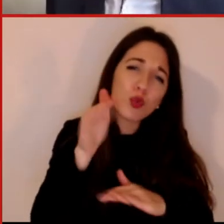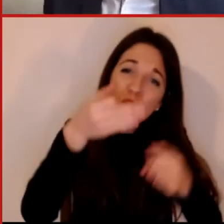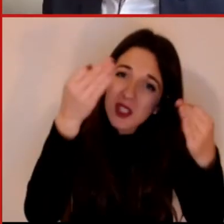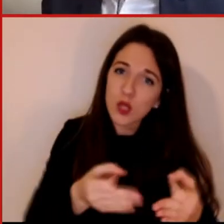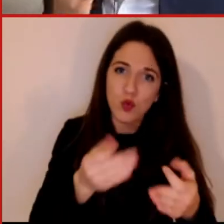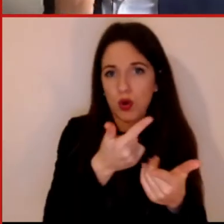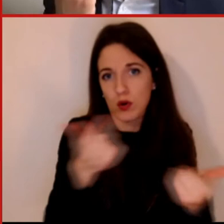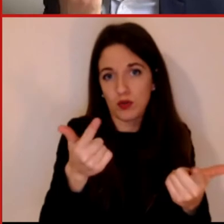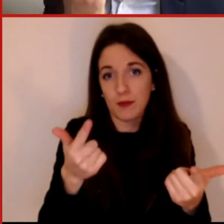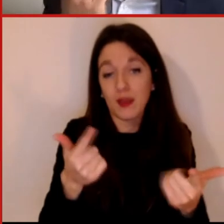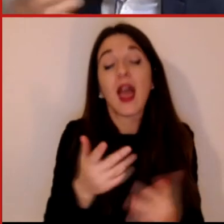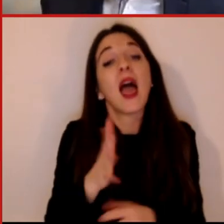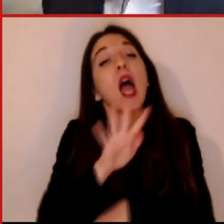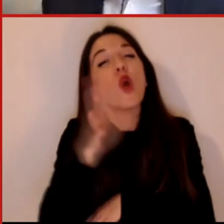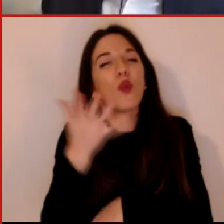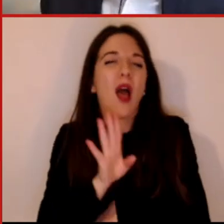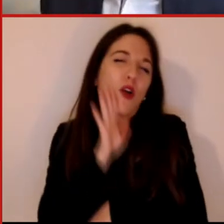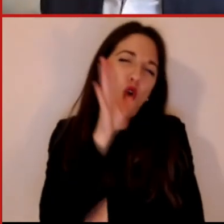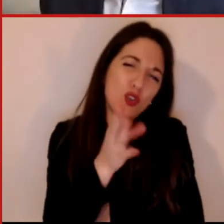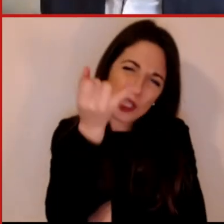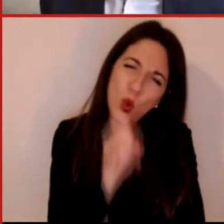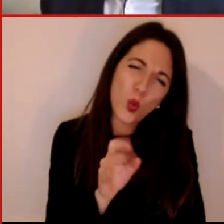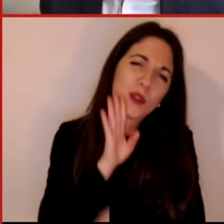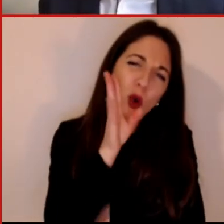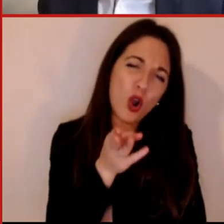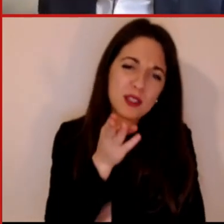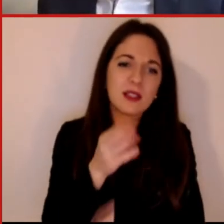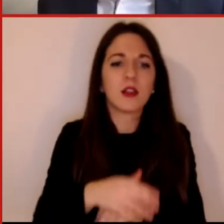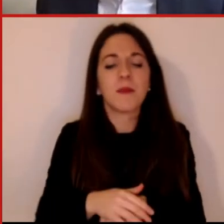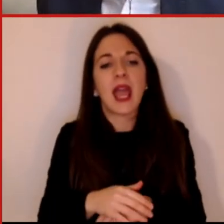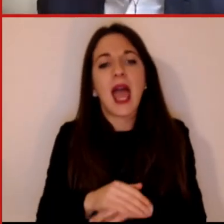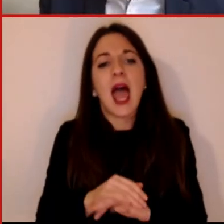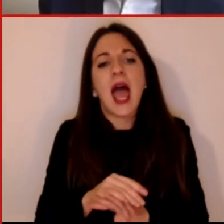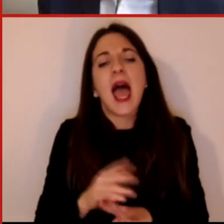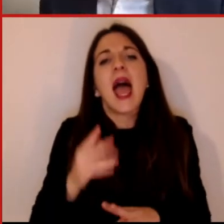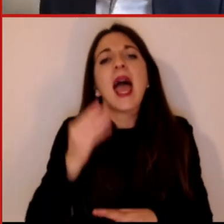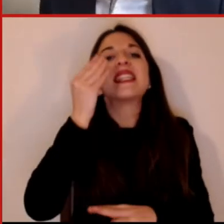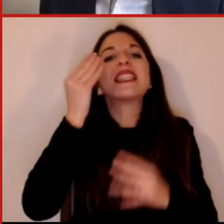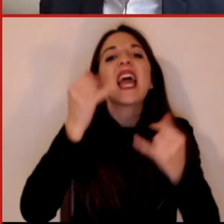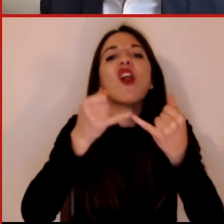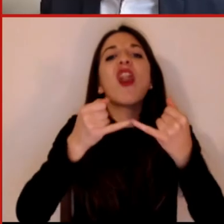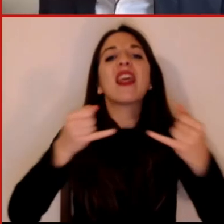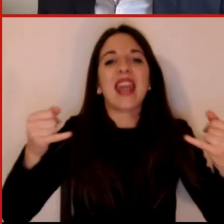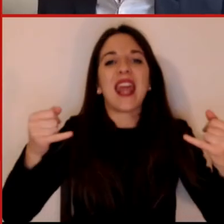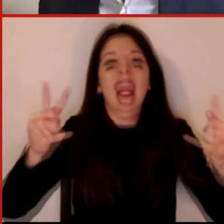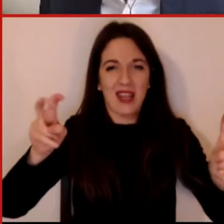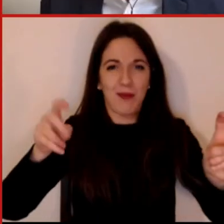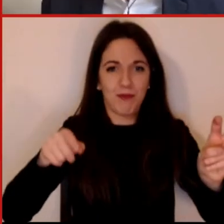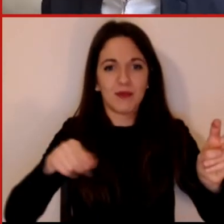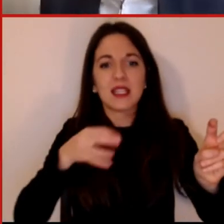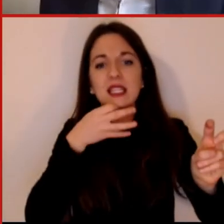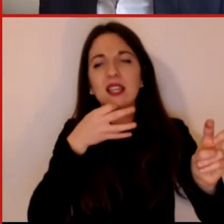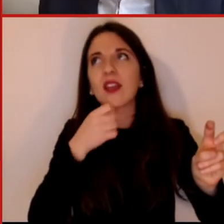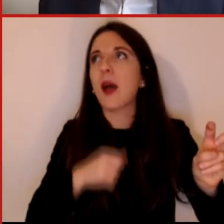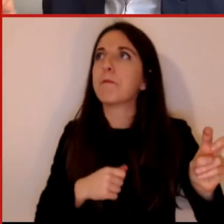lineare è quello che per esempio ti fa dire ma in realtà questa è una malattia che porta solamente Covid, porta solamente il 3%, 4% della